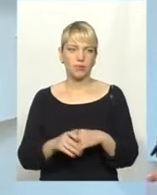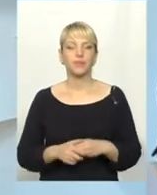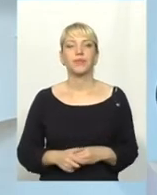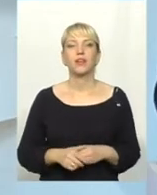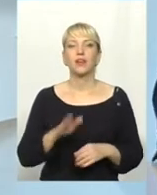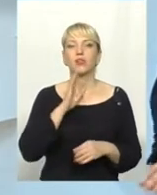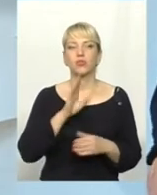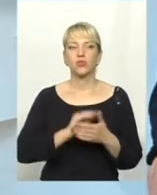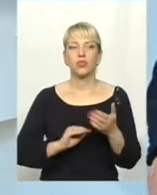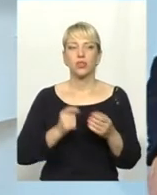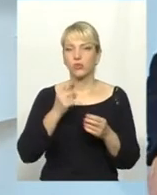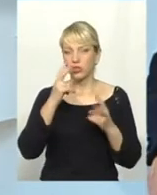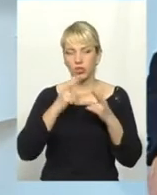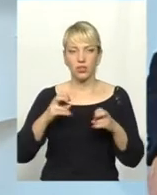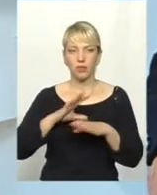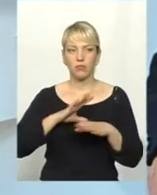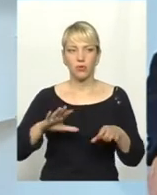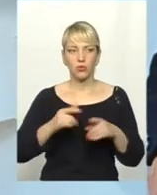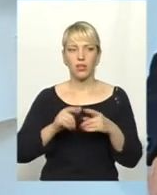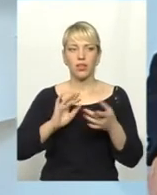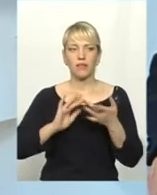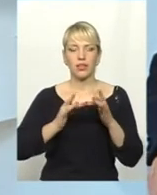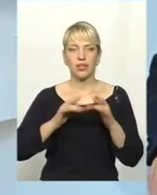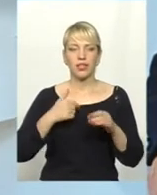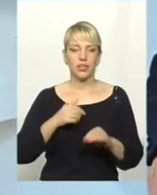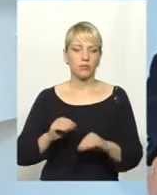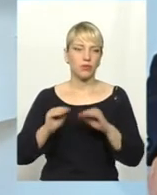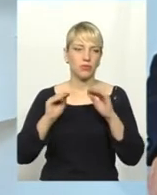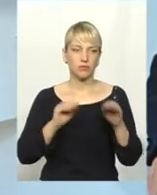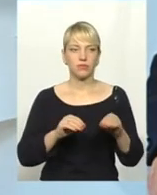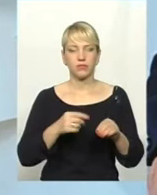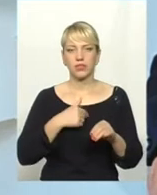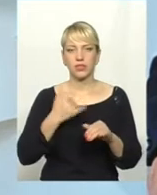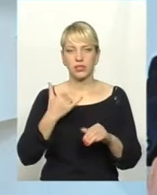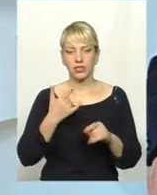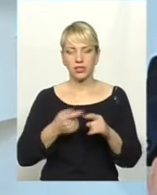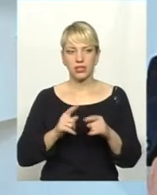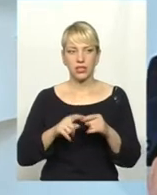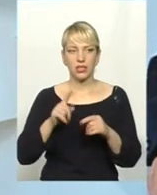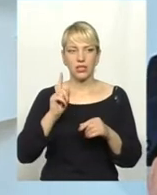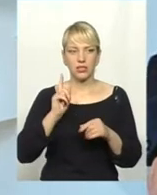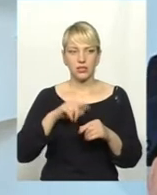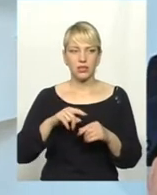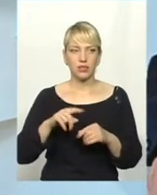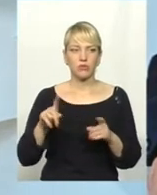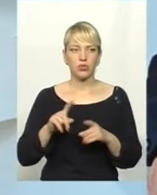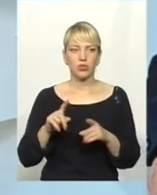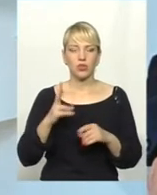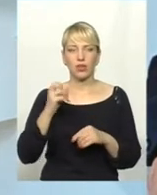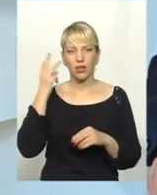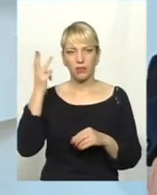Журналістка трошки не розібралась, і в інтернет від Дані розмістила, ну, ви знаєте, зараз люблять заголовки кидати, на